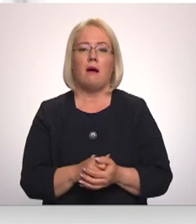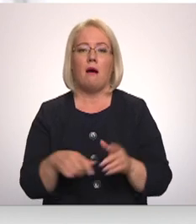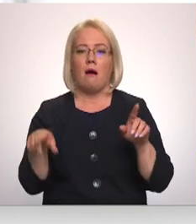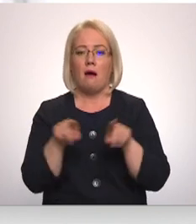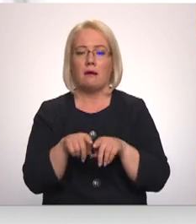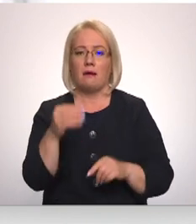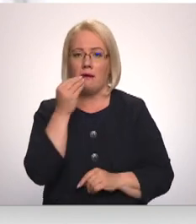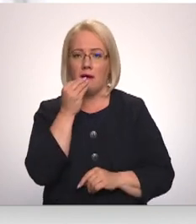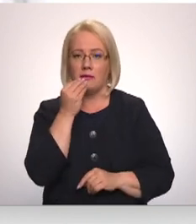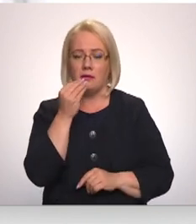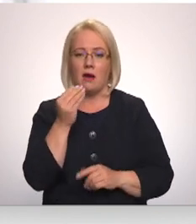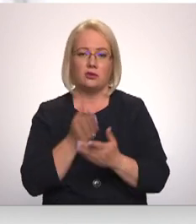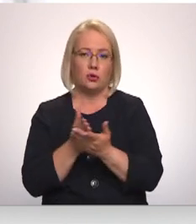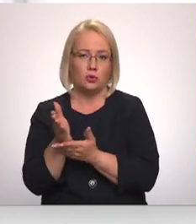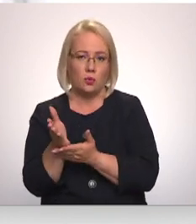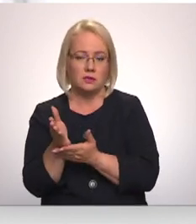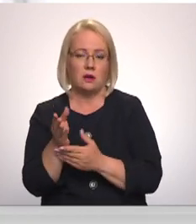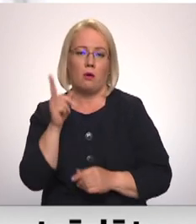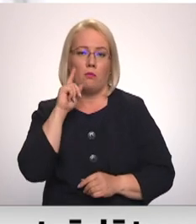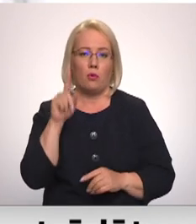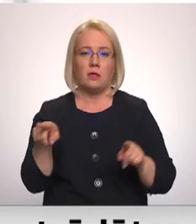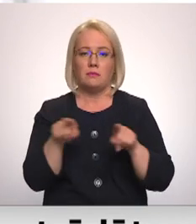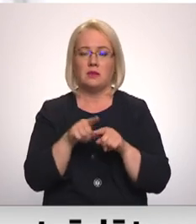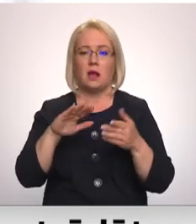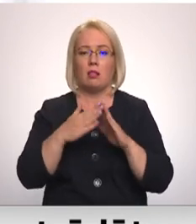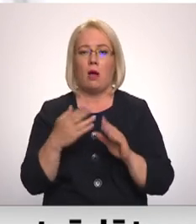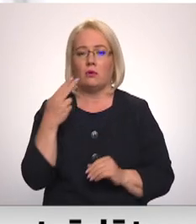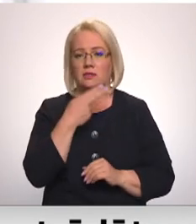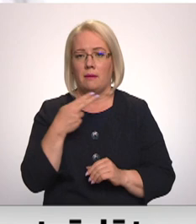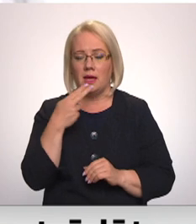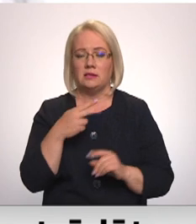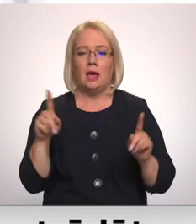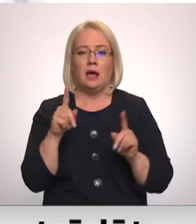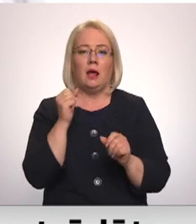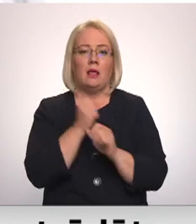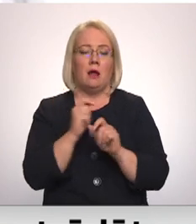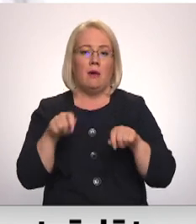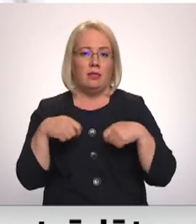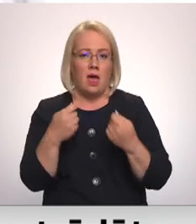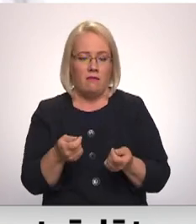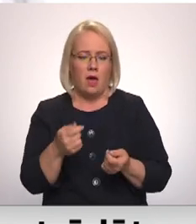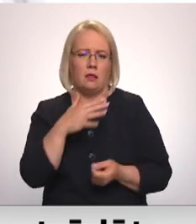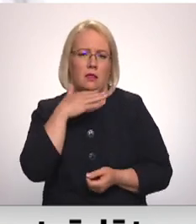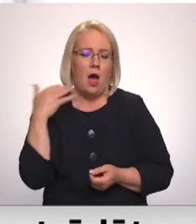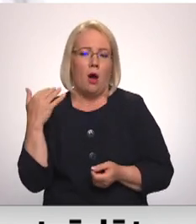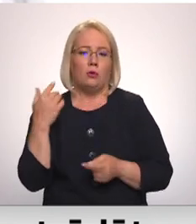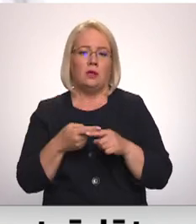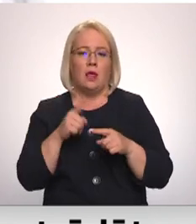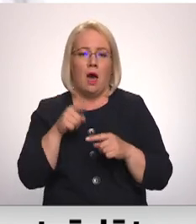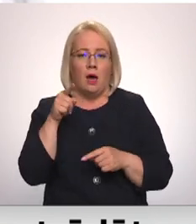arī ēdināšanas nozare, protams, arī laukasarīmniecībā. Ir darba devēja un gana daudz tādi, kas